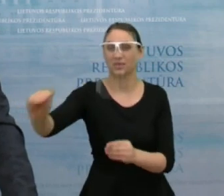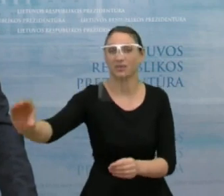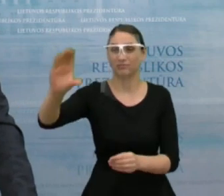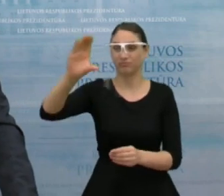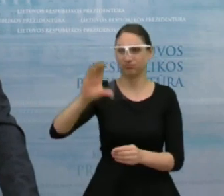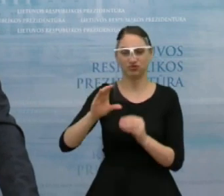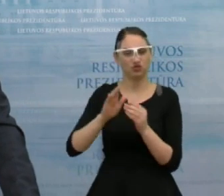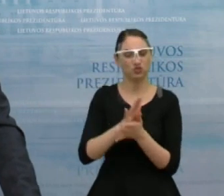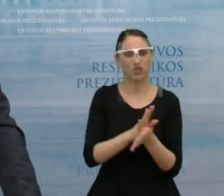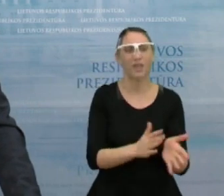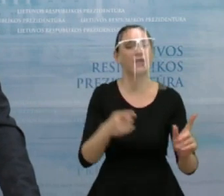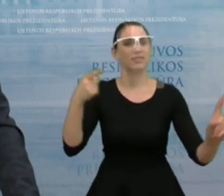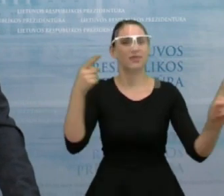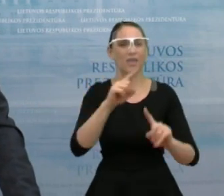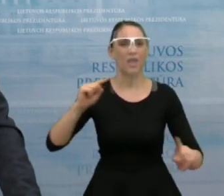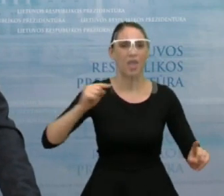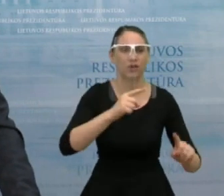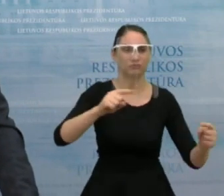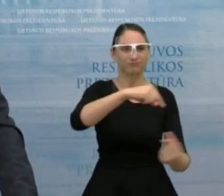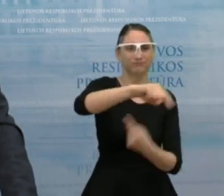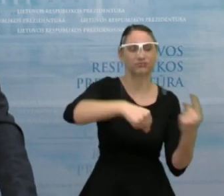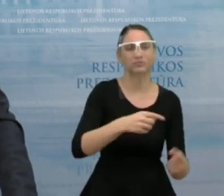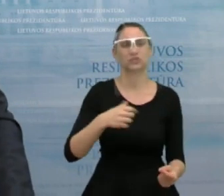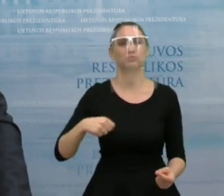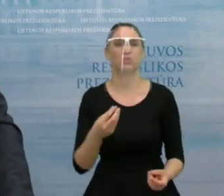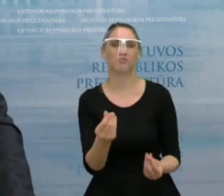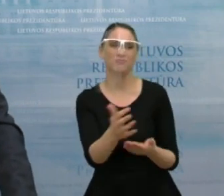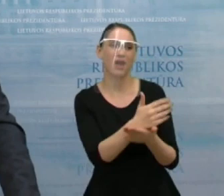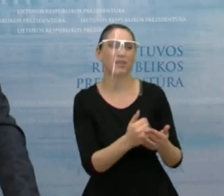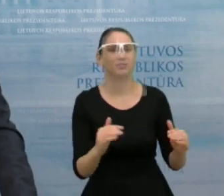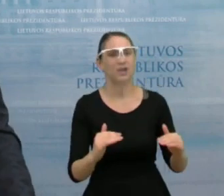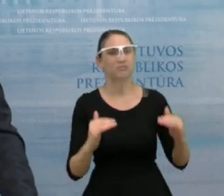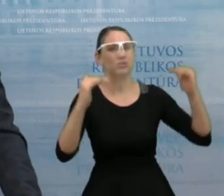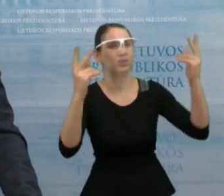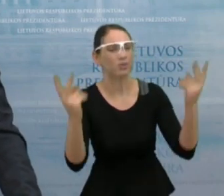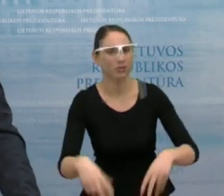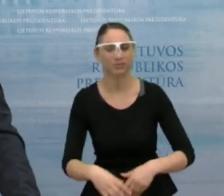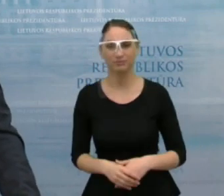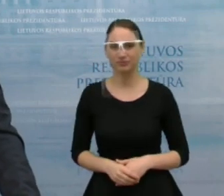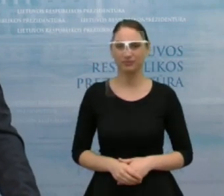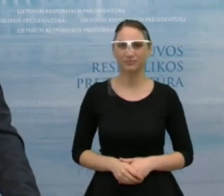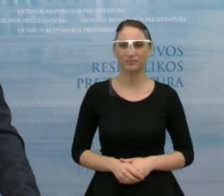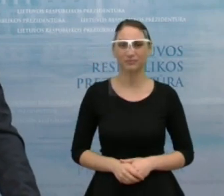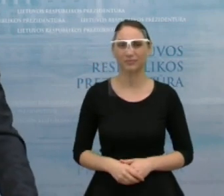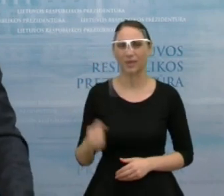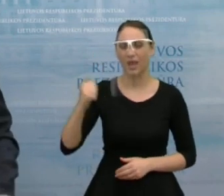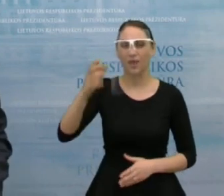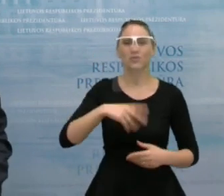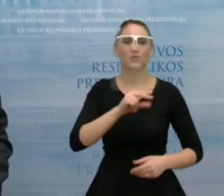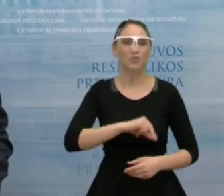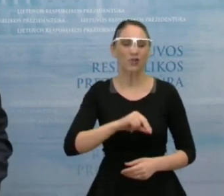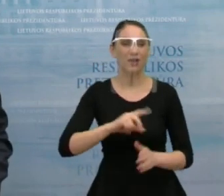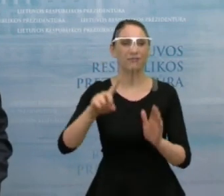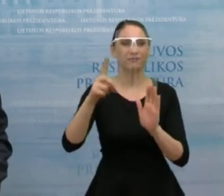transformuotų ekonomiką, didintų žmonių paėmas ir būtų panaudotas efektyviai. Dėkuoju kolegos už